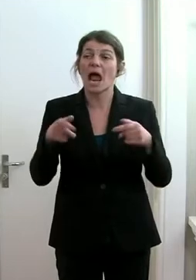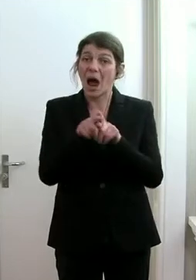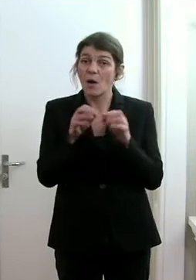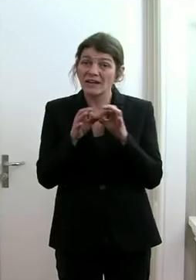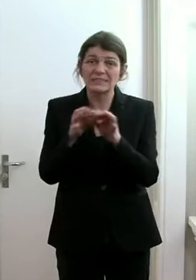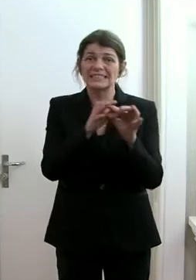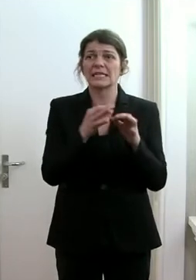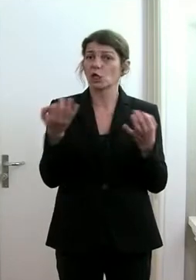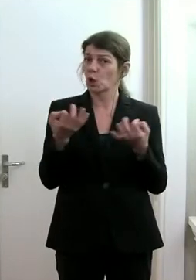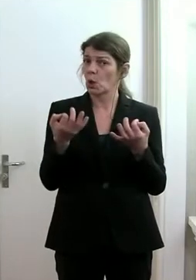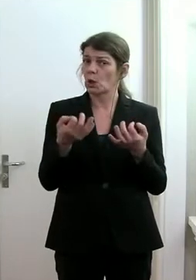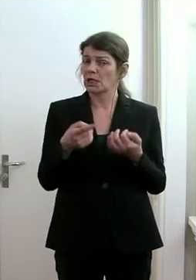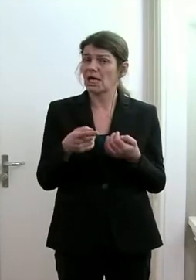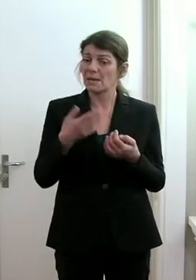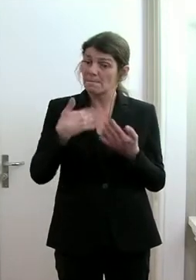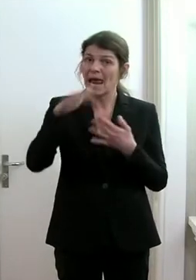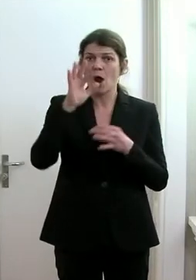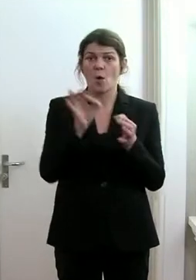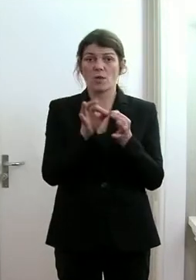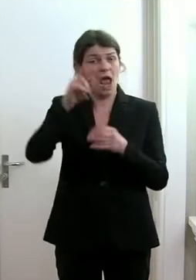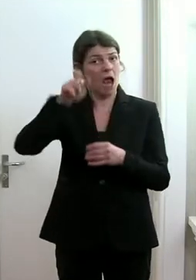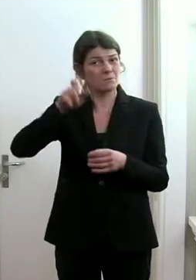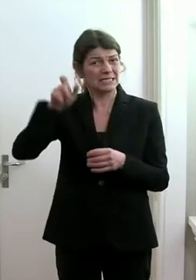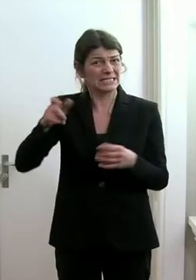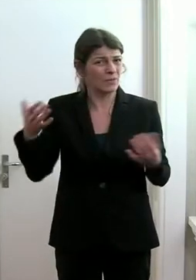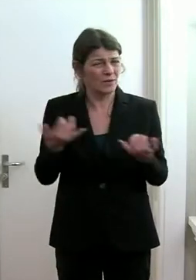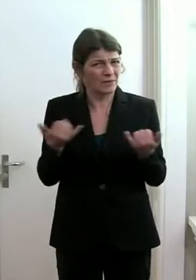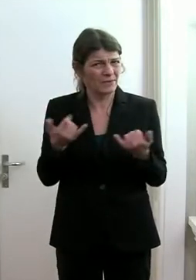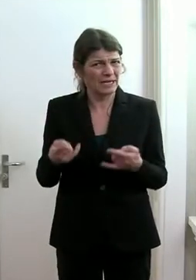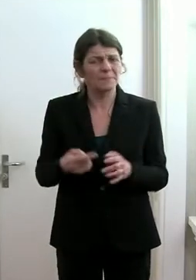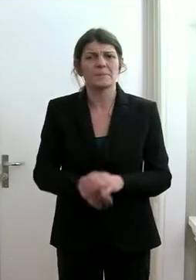oder sind sie als Kontaktpersonen in Quarantäne?